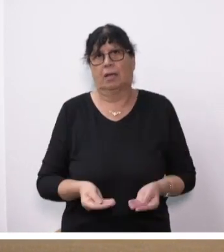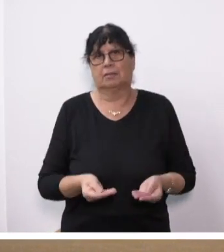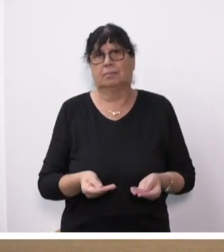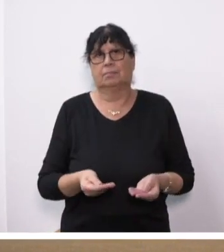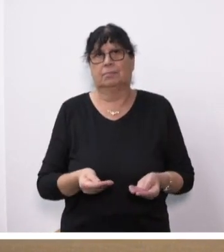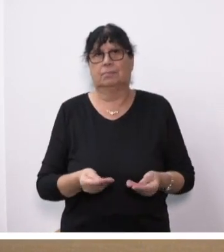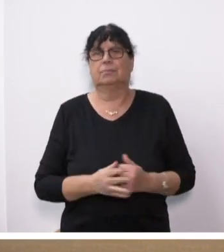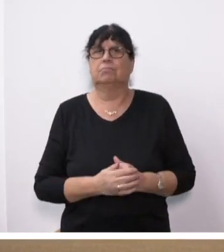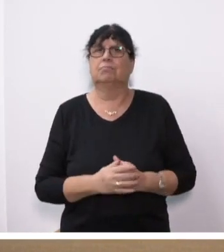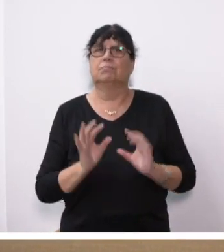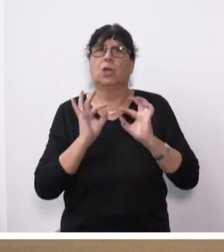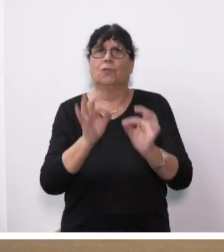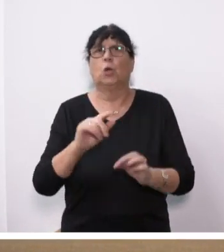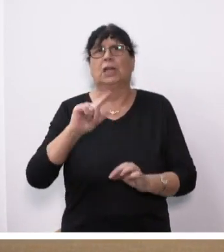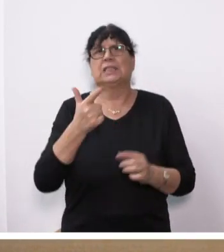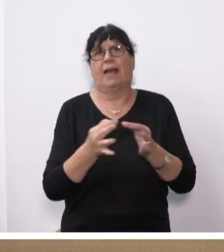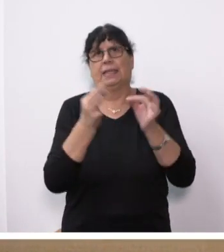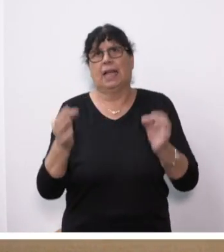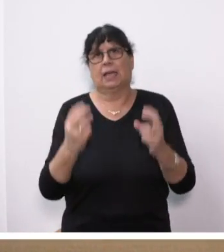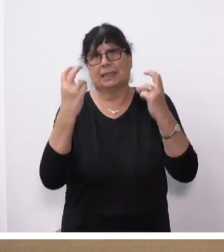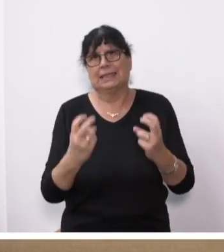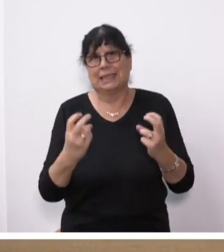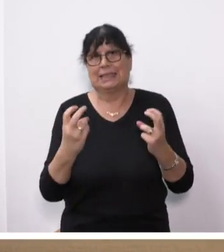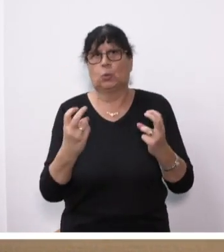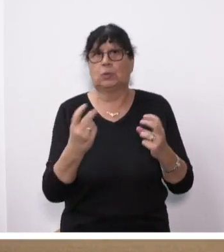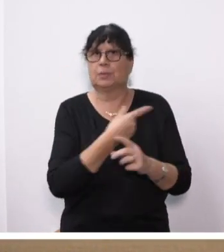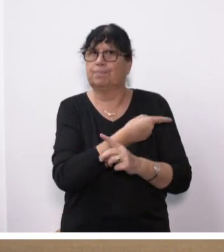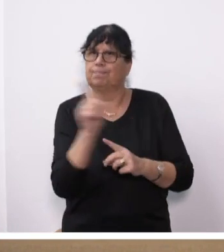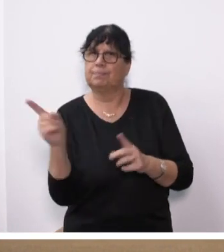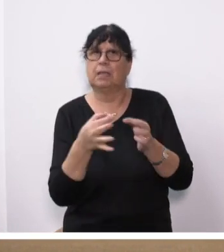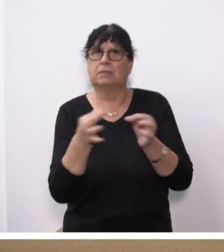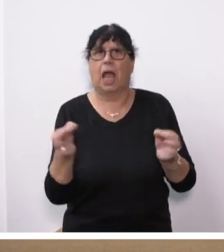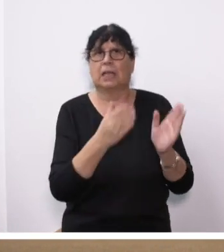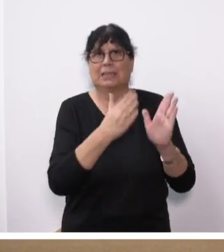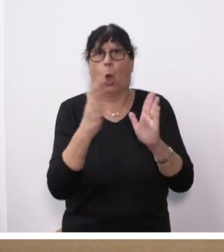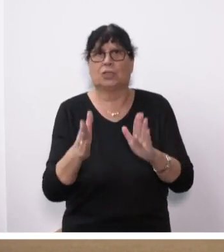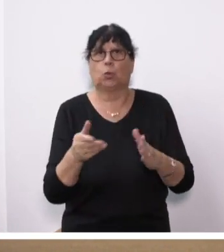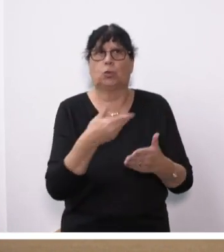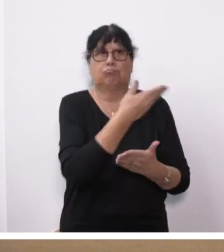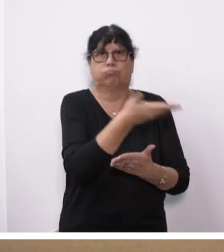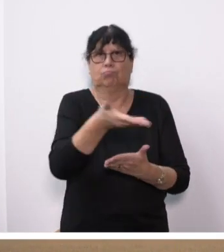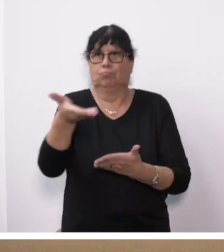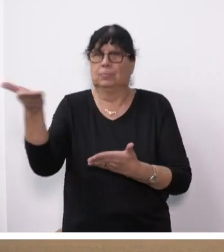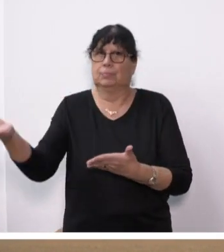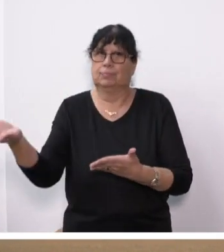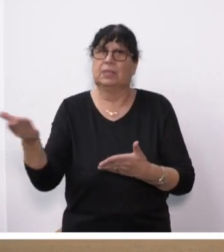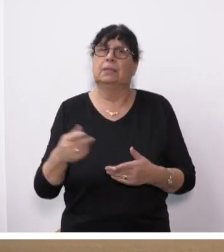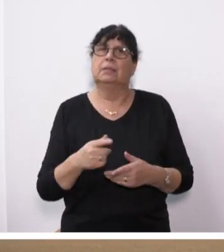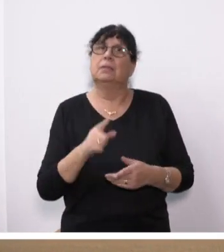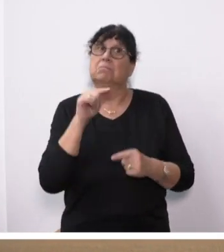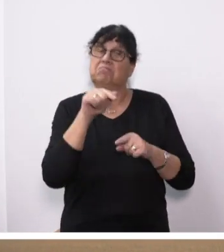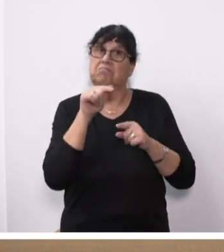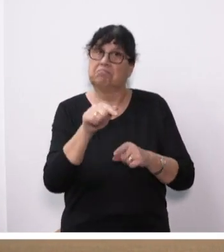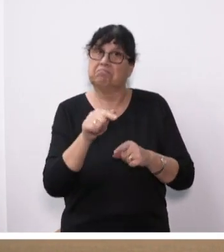und für die zweitägige Sitzung die Ihnen vorliegende Tagesordnung festgesetzt. Erhebt sich